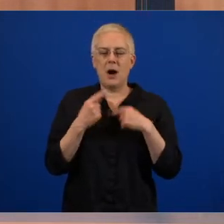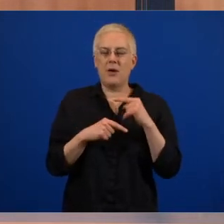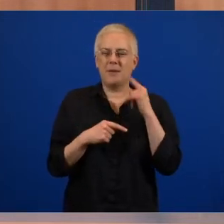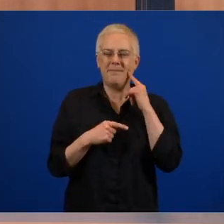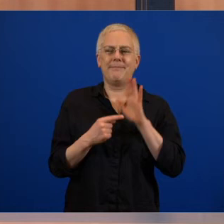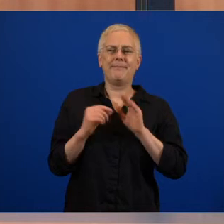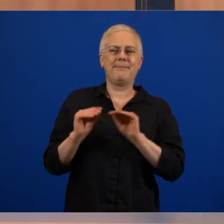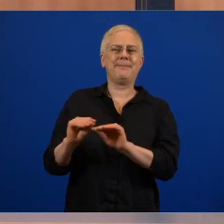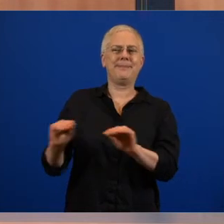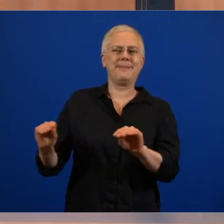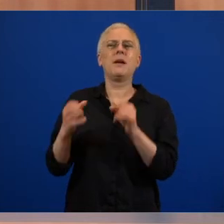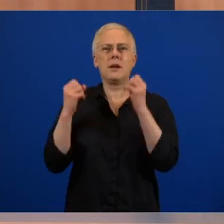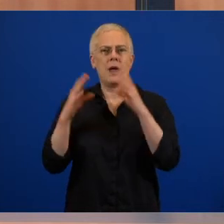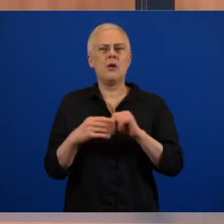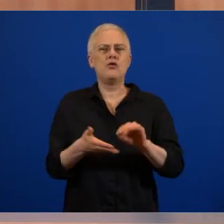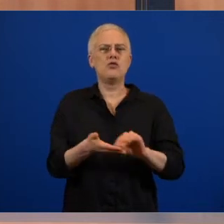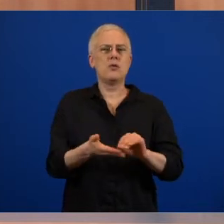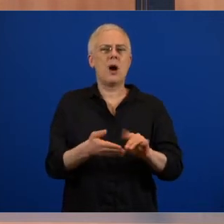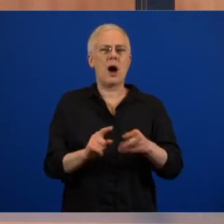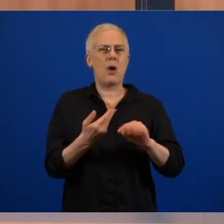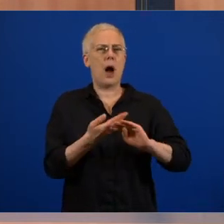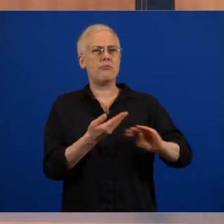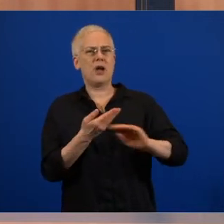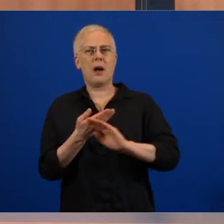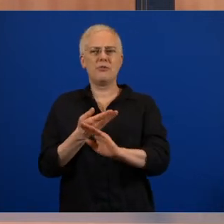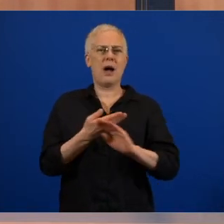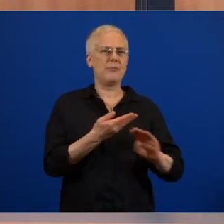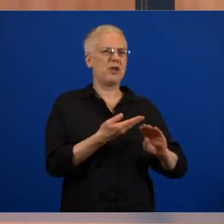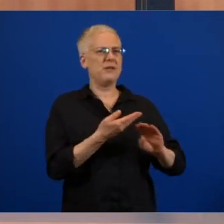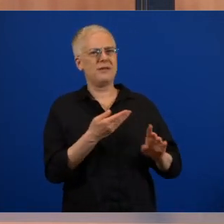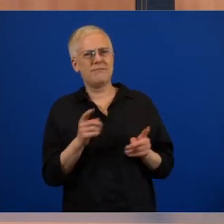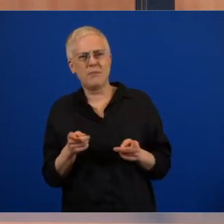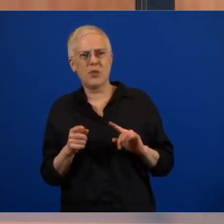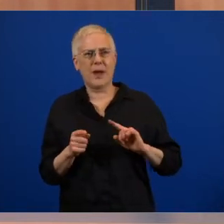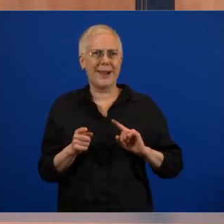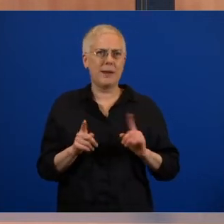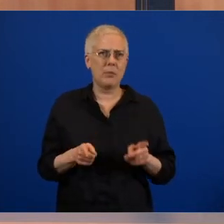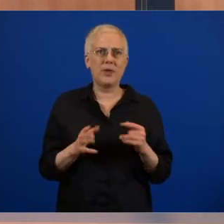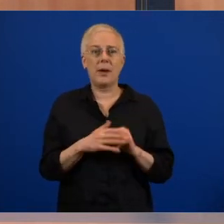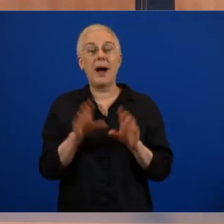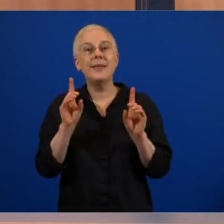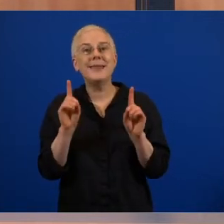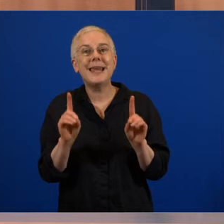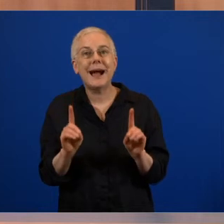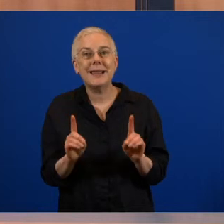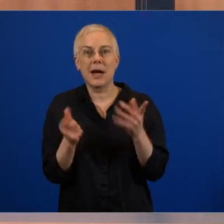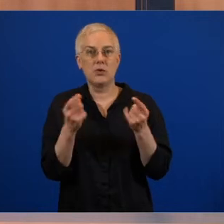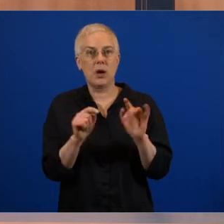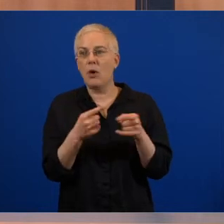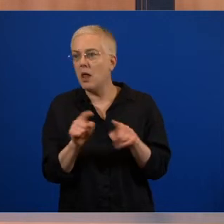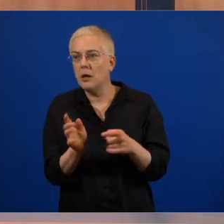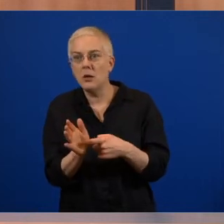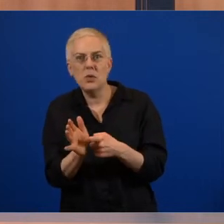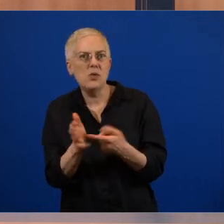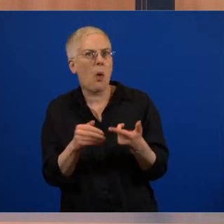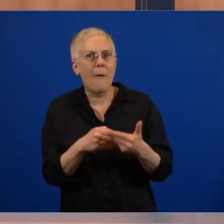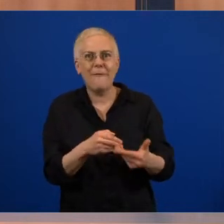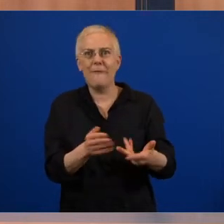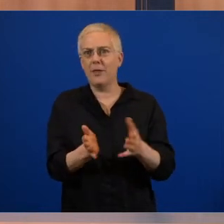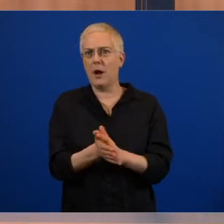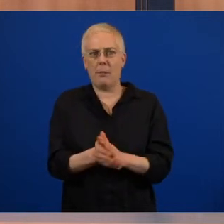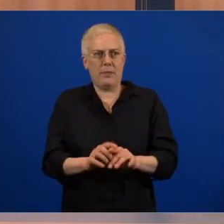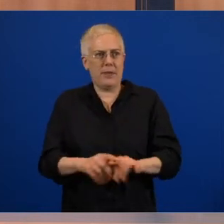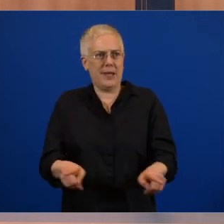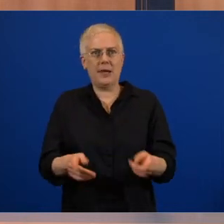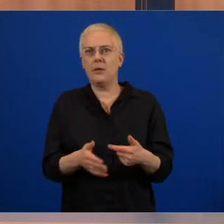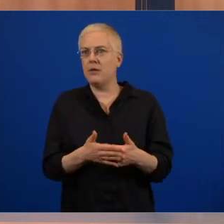Abstände zu achten, aber es geht eben aus didaktischen und sonstigen Gründen praktisch oft nicht. Und trotzdem gehen wir diesen Schritt, wie die anderen oder die